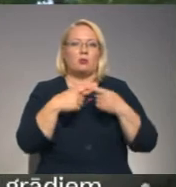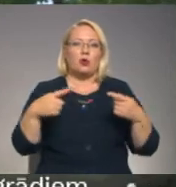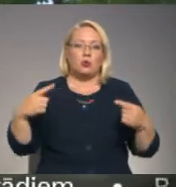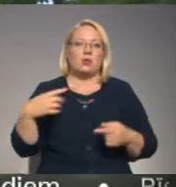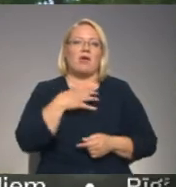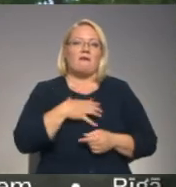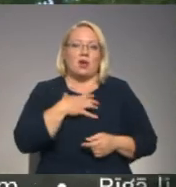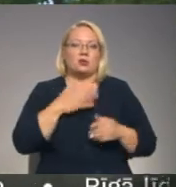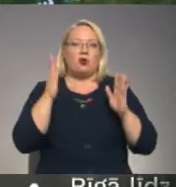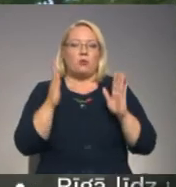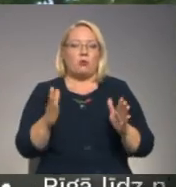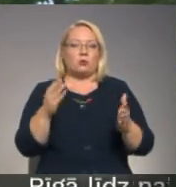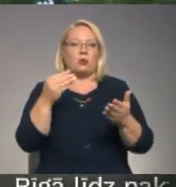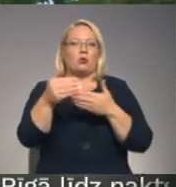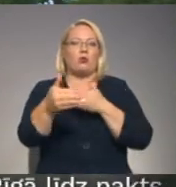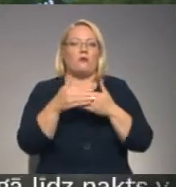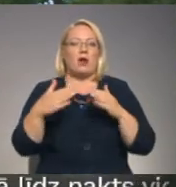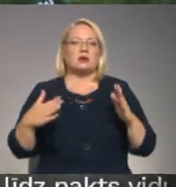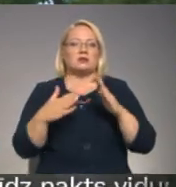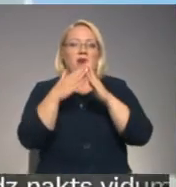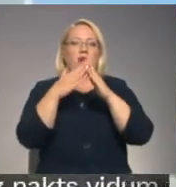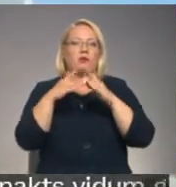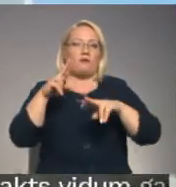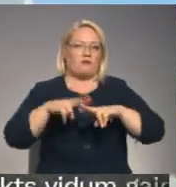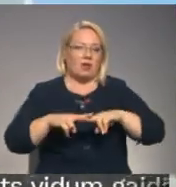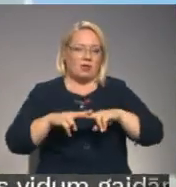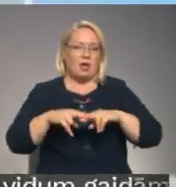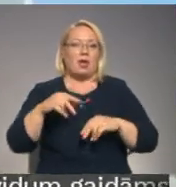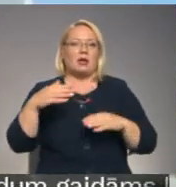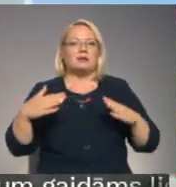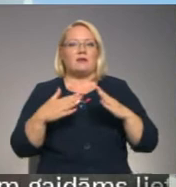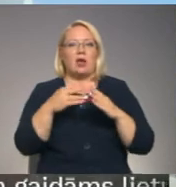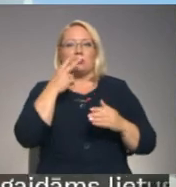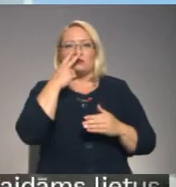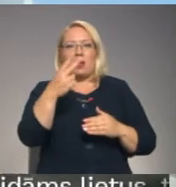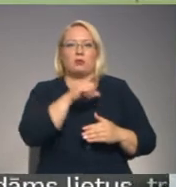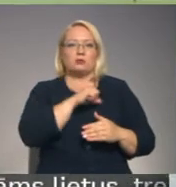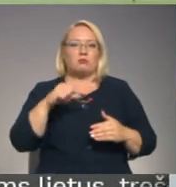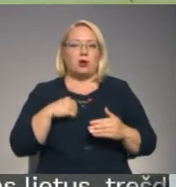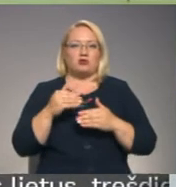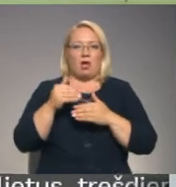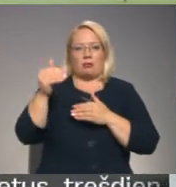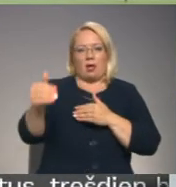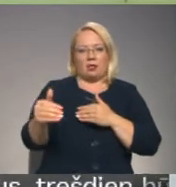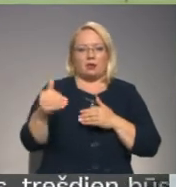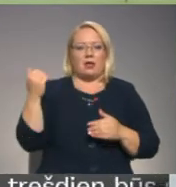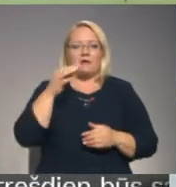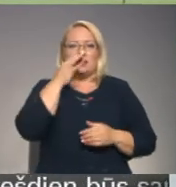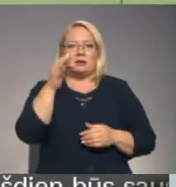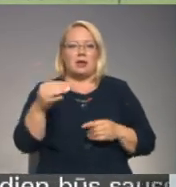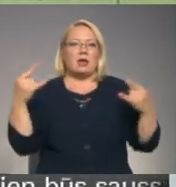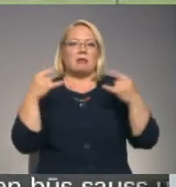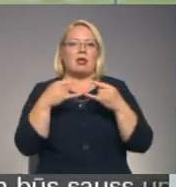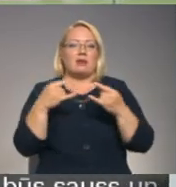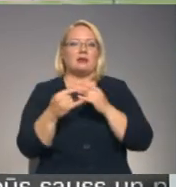vajadzētu būt pieejamiem tuvāks vētku norises vietai. Paši svētkus vēros attālināti. Mums jau televīzija aicina, nebrauk